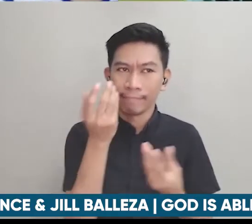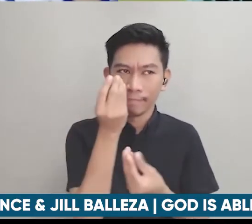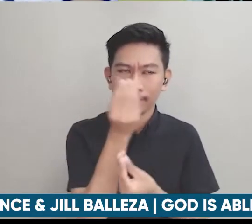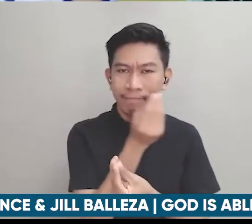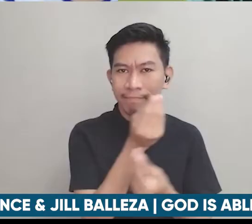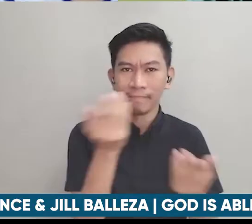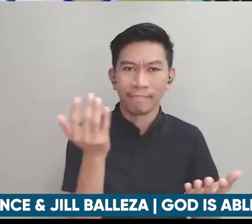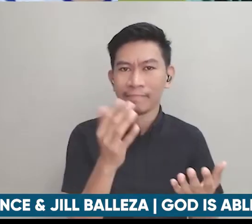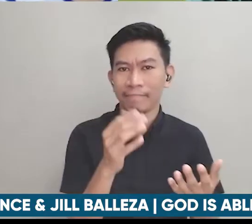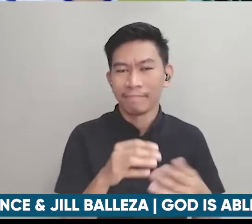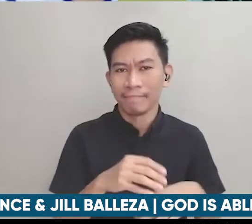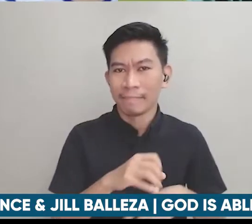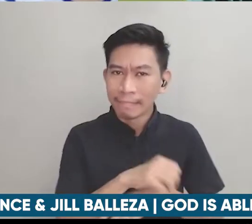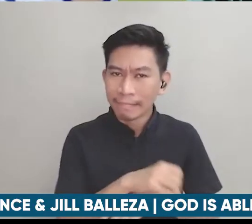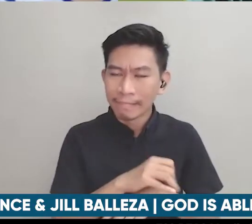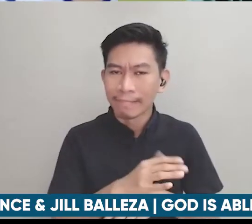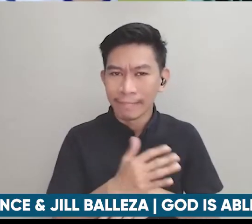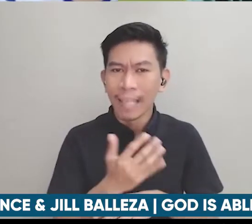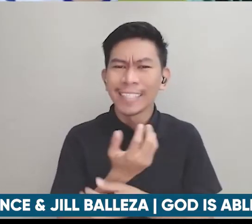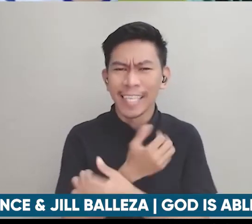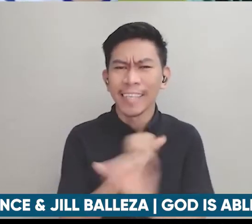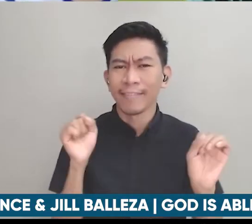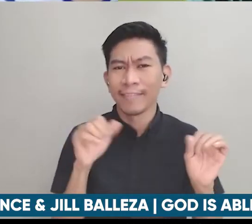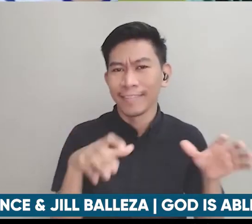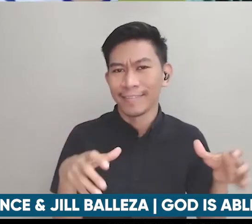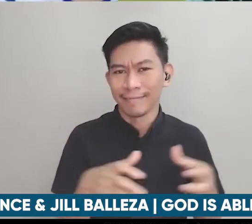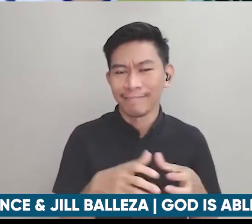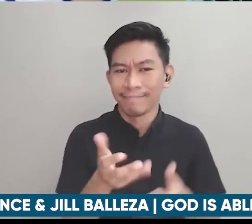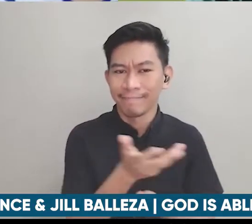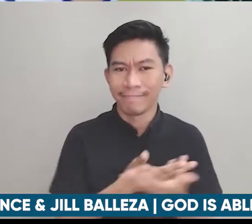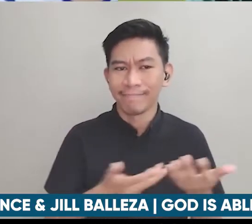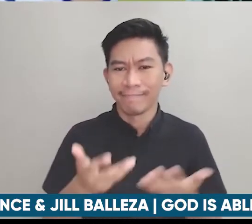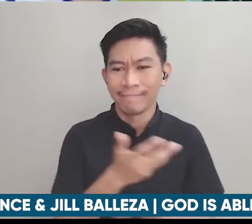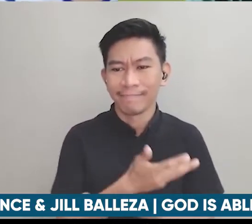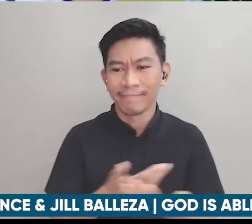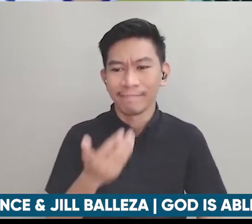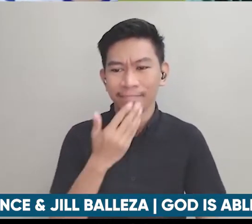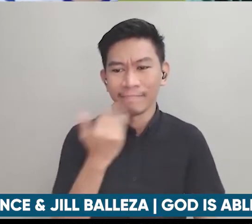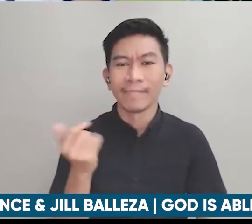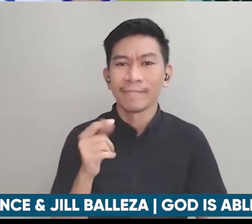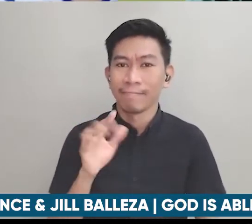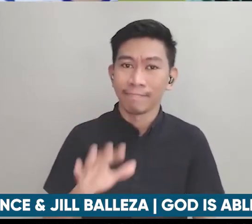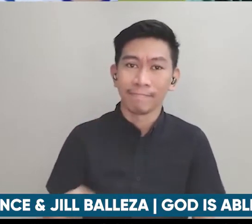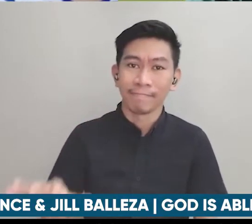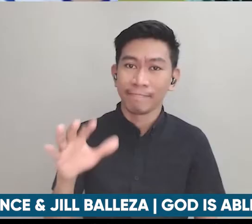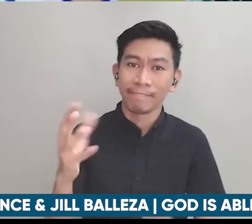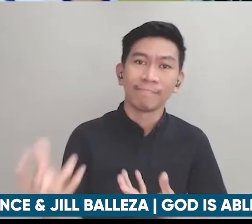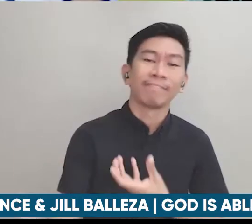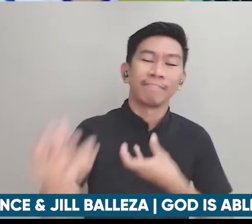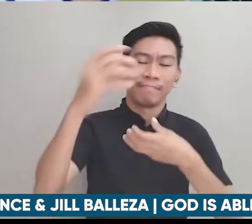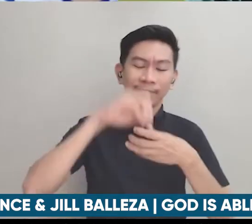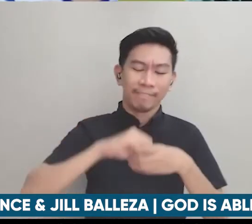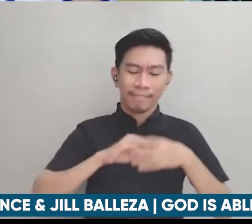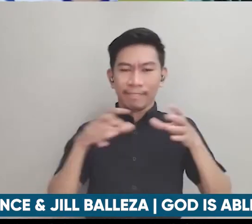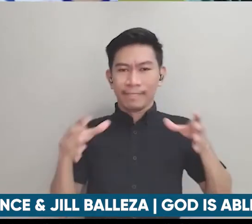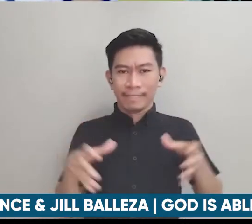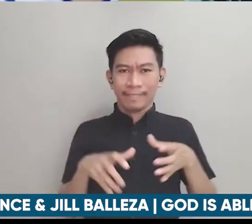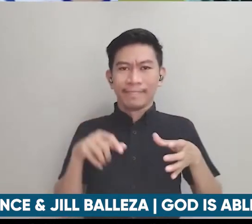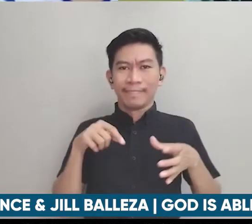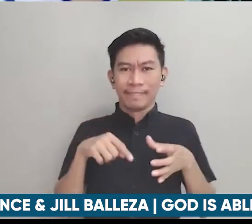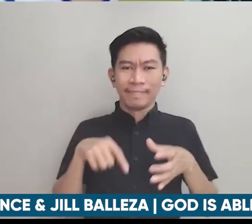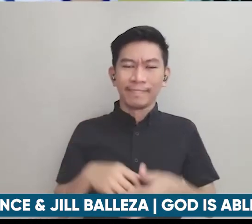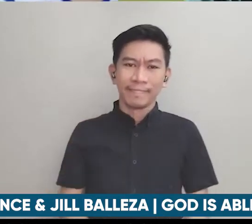kaya yun maganda na maging involved ka dito sa community na natin